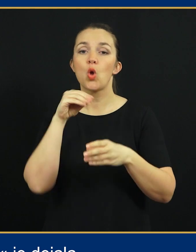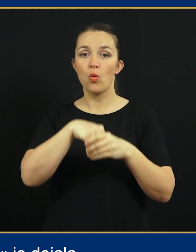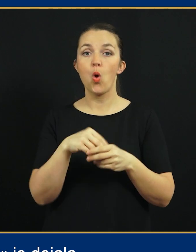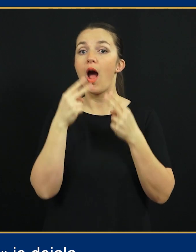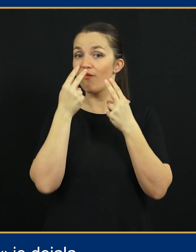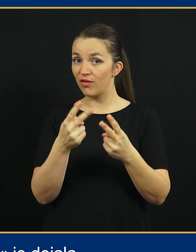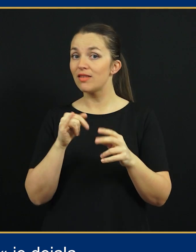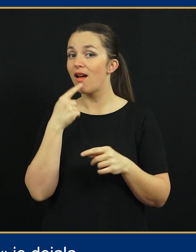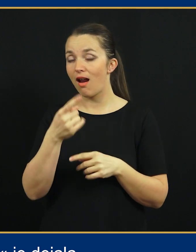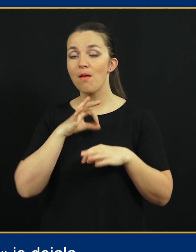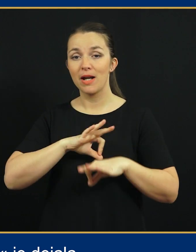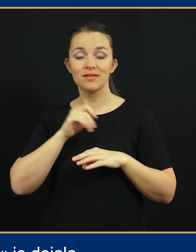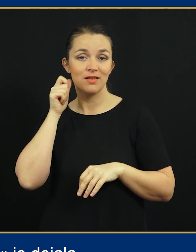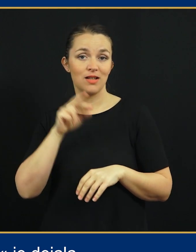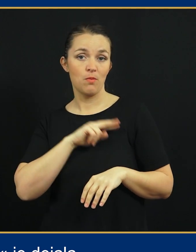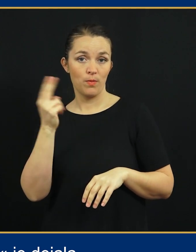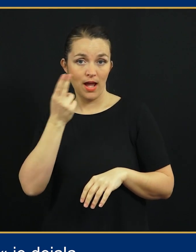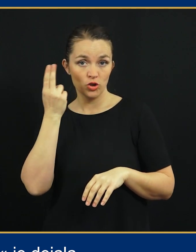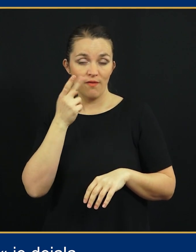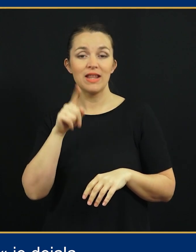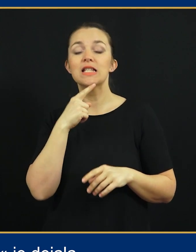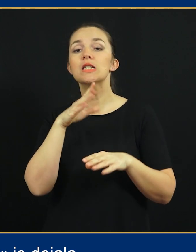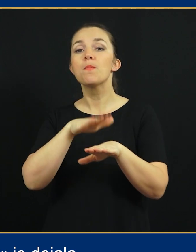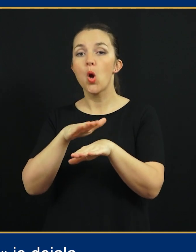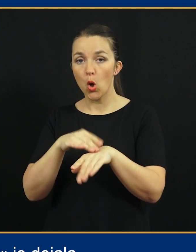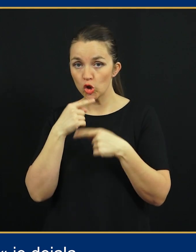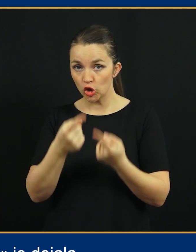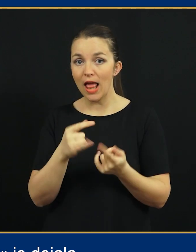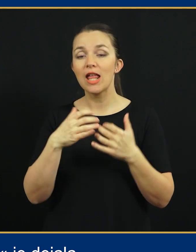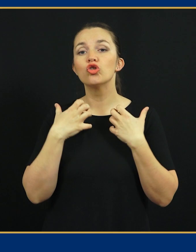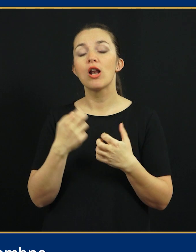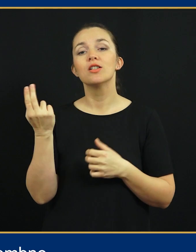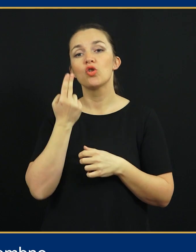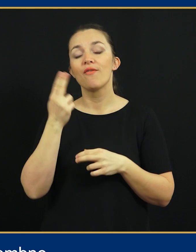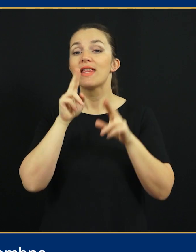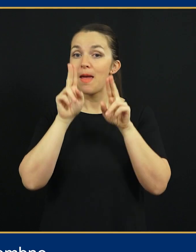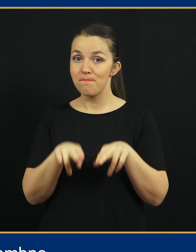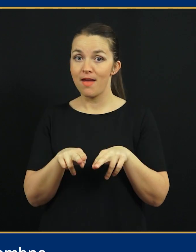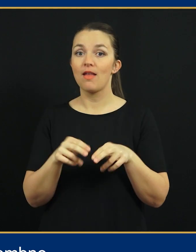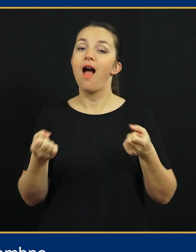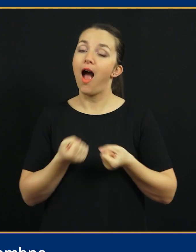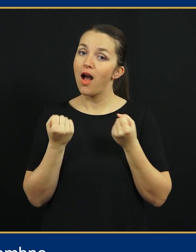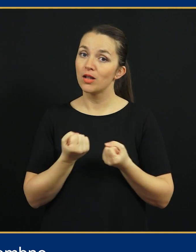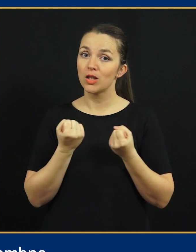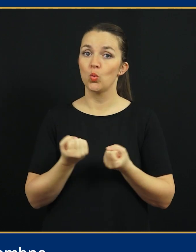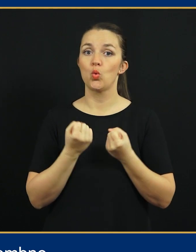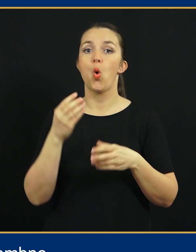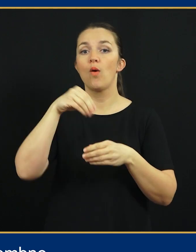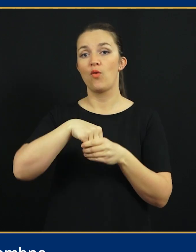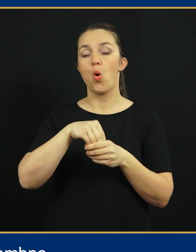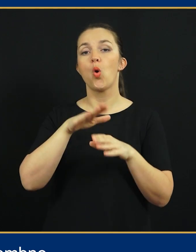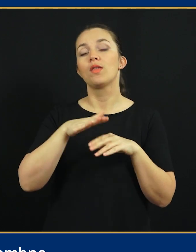aktivna vloga vidna, je dejala predsednica Republike Slovenije in sporočila, da želi Slovenija imeti aktivno